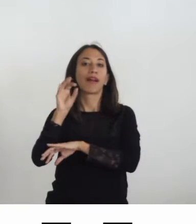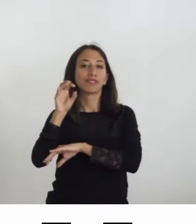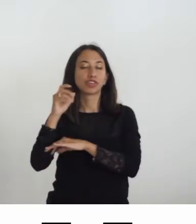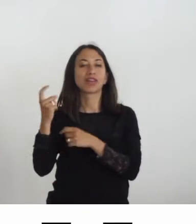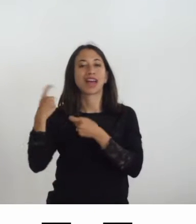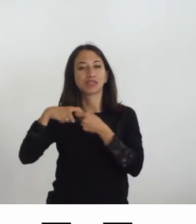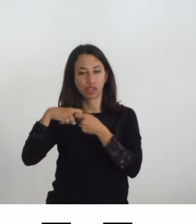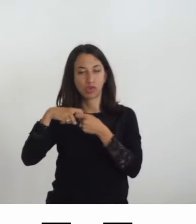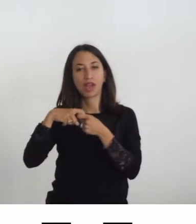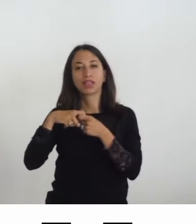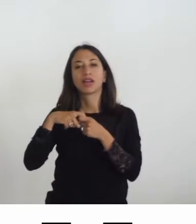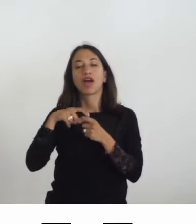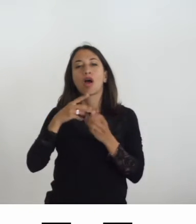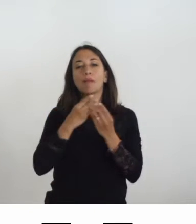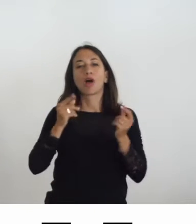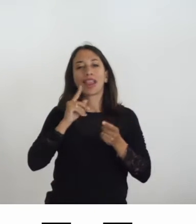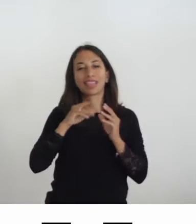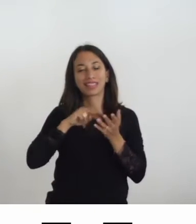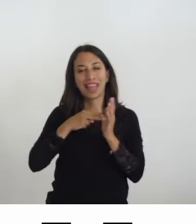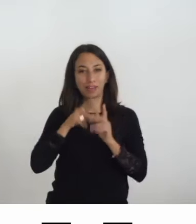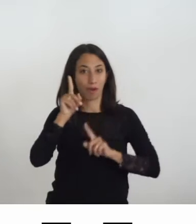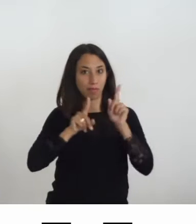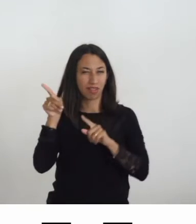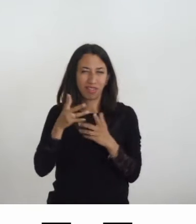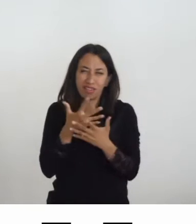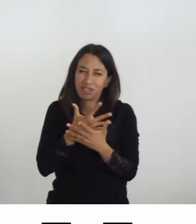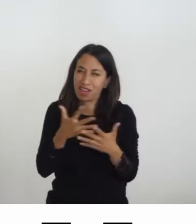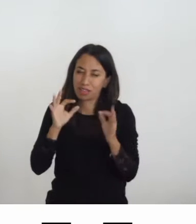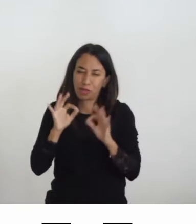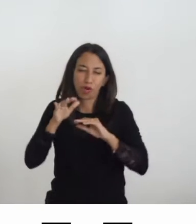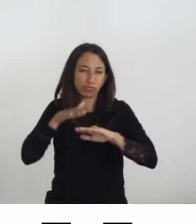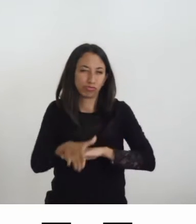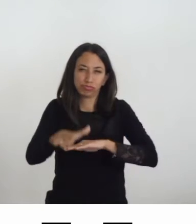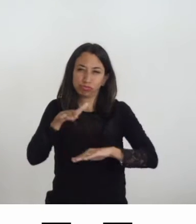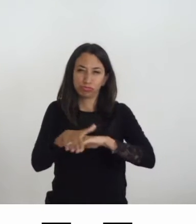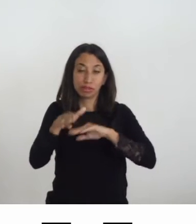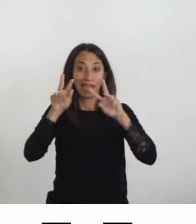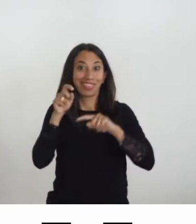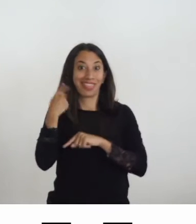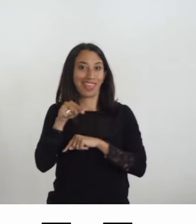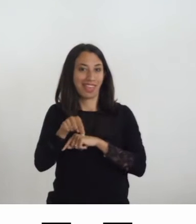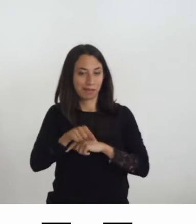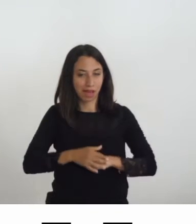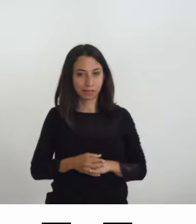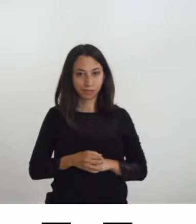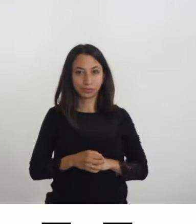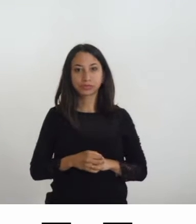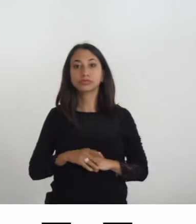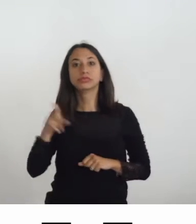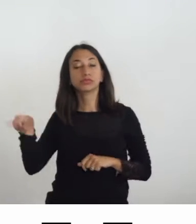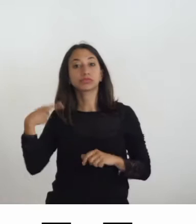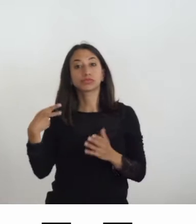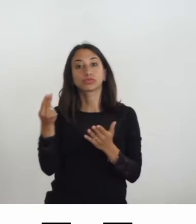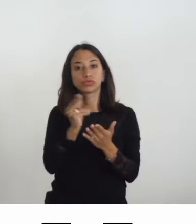Politecnico di Milano e che è una grandissima esperta su questi temi. Ha anche tra l'altro curato il libro